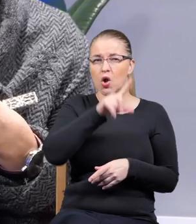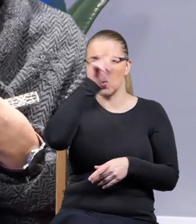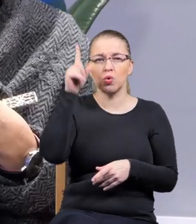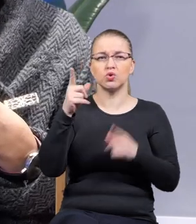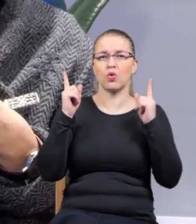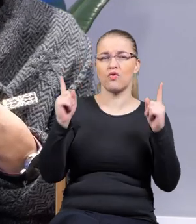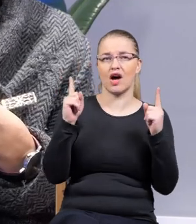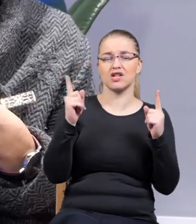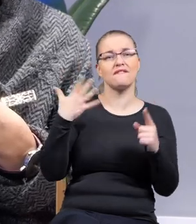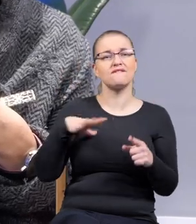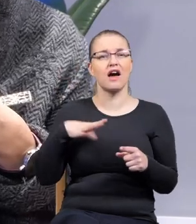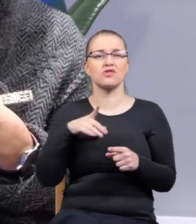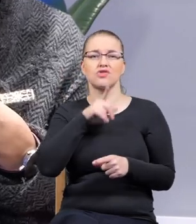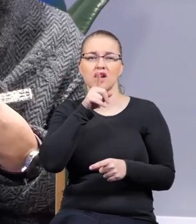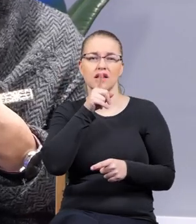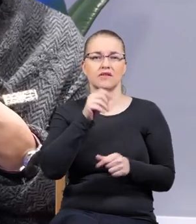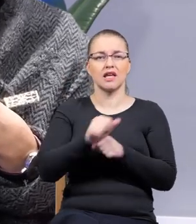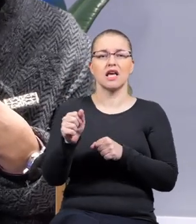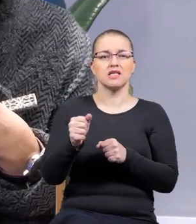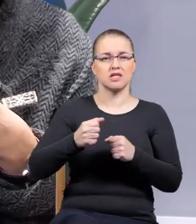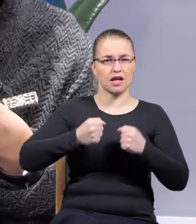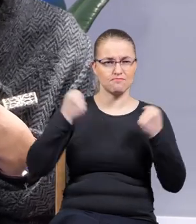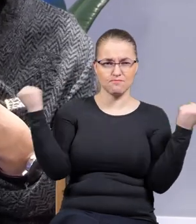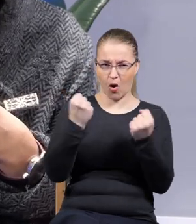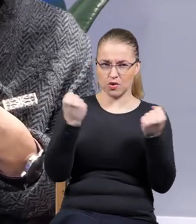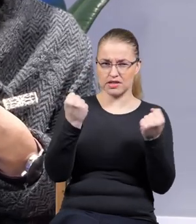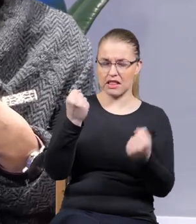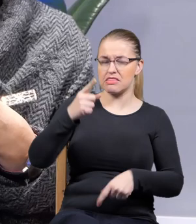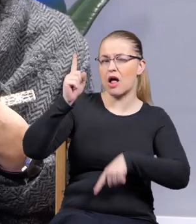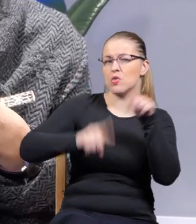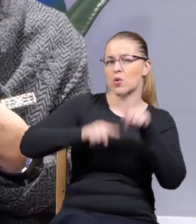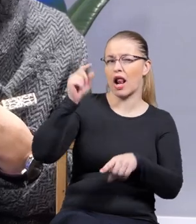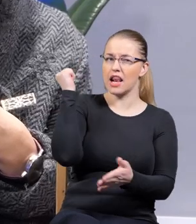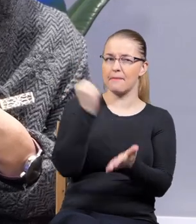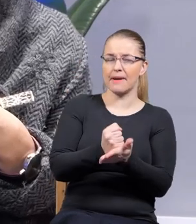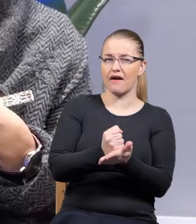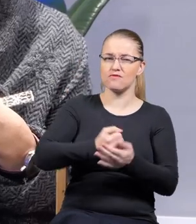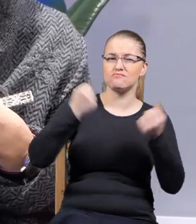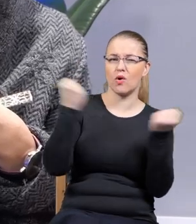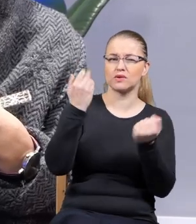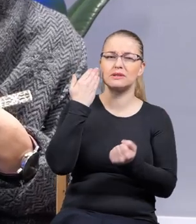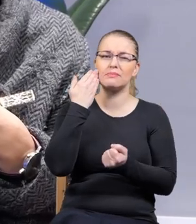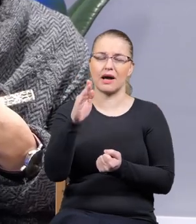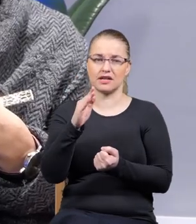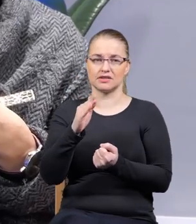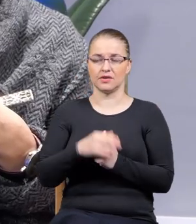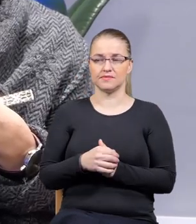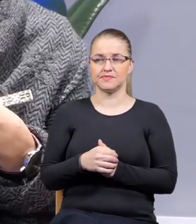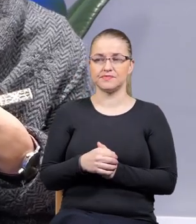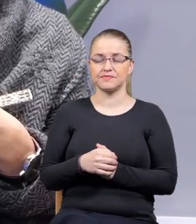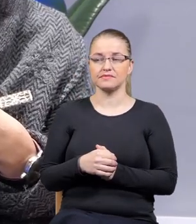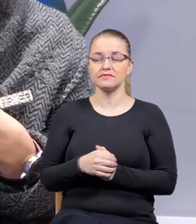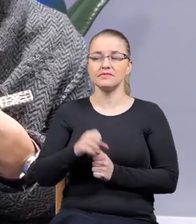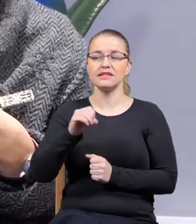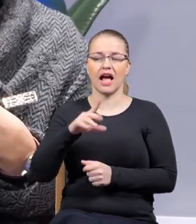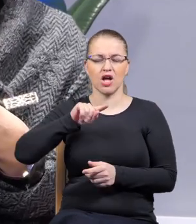uważa, że wartości religijne są takie sprawa tak zwanego naturalnego, że to jest coś tak mocne, tak głęboko sięga gdzieś do